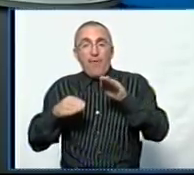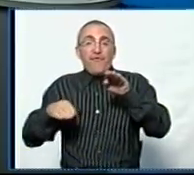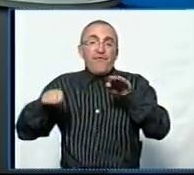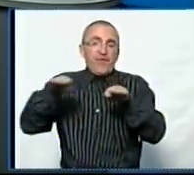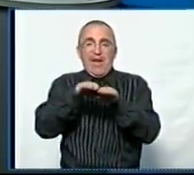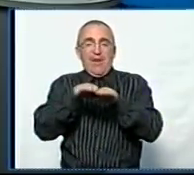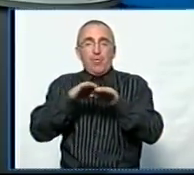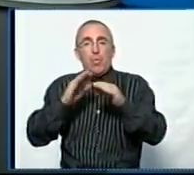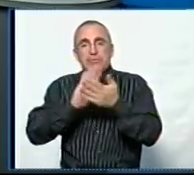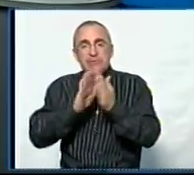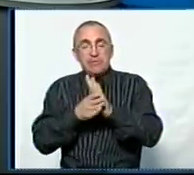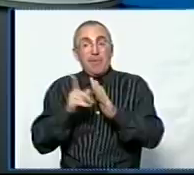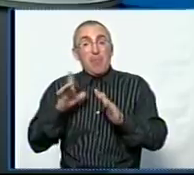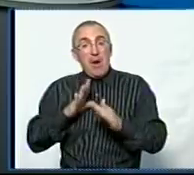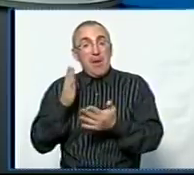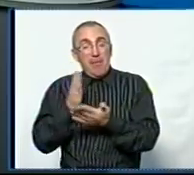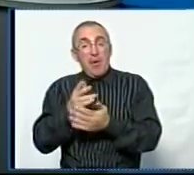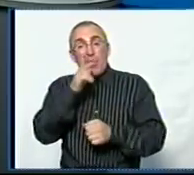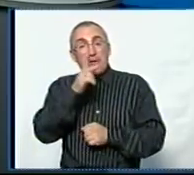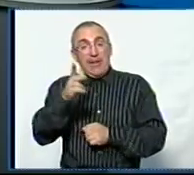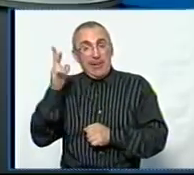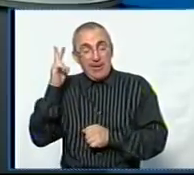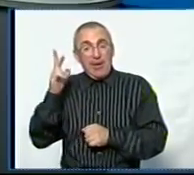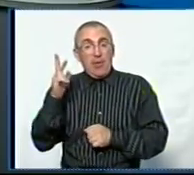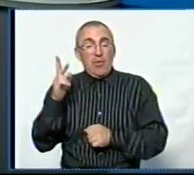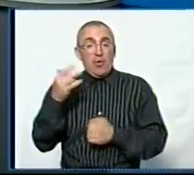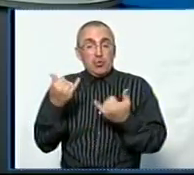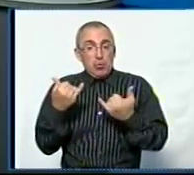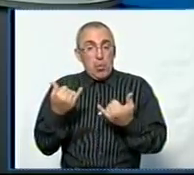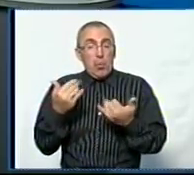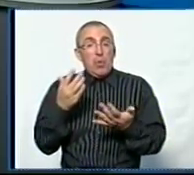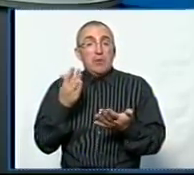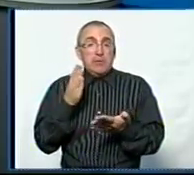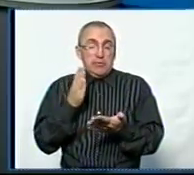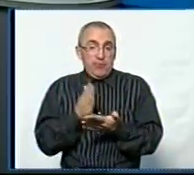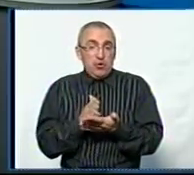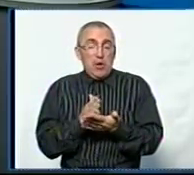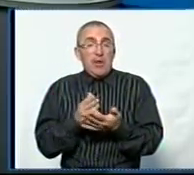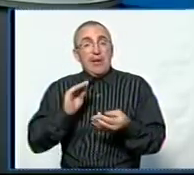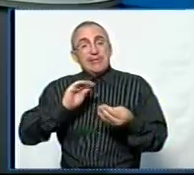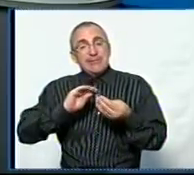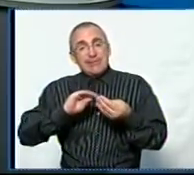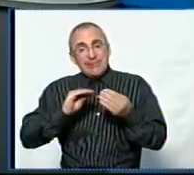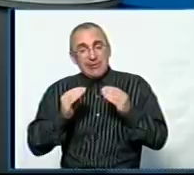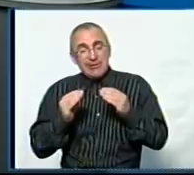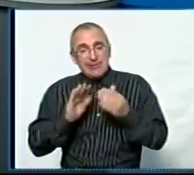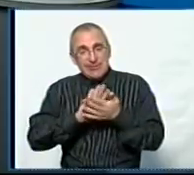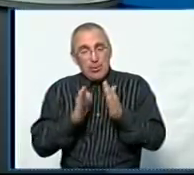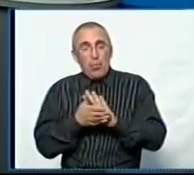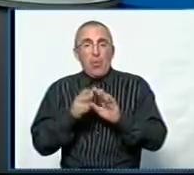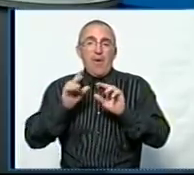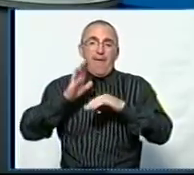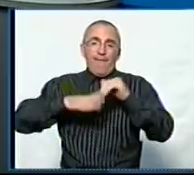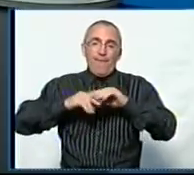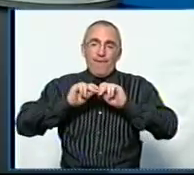На відміну від того, що мали ми три роки тому назад, на сьогодні, звичайно, і ситуація по фаховому викладанню